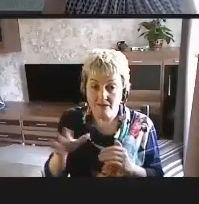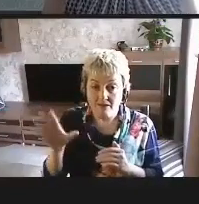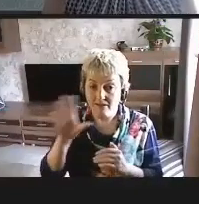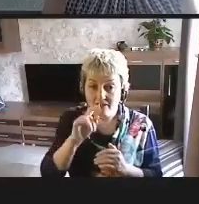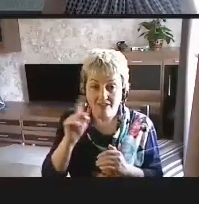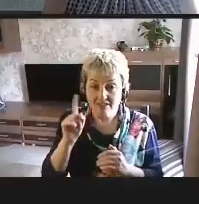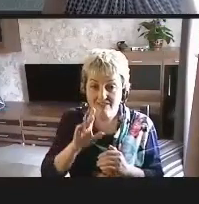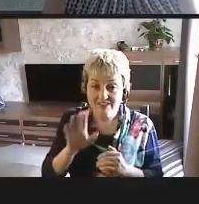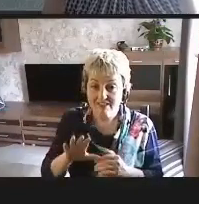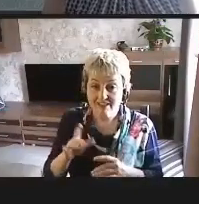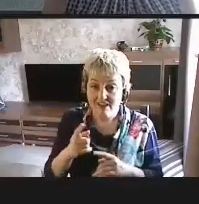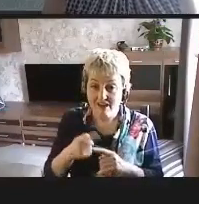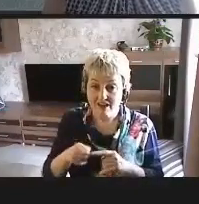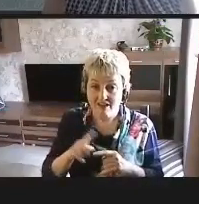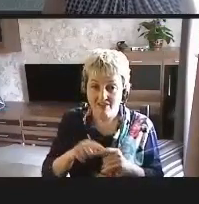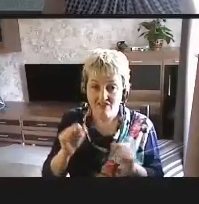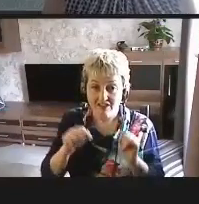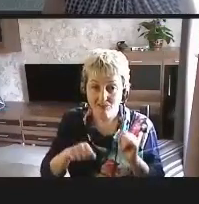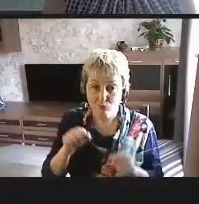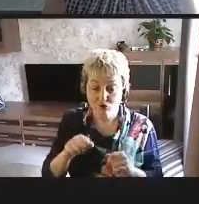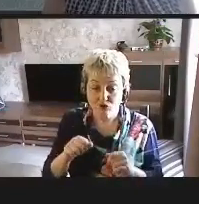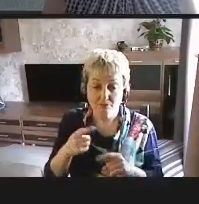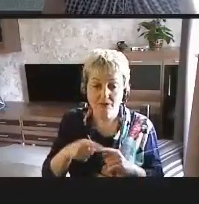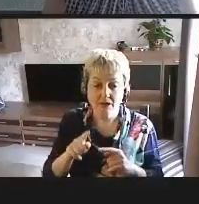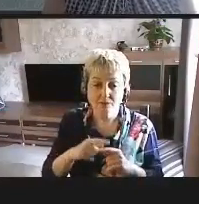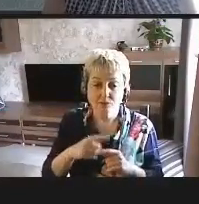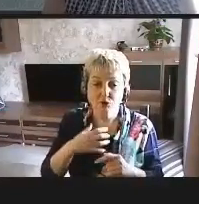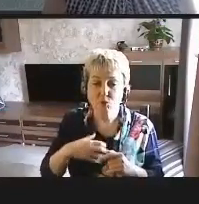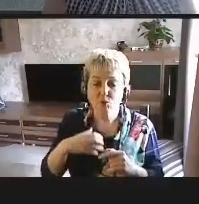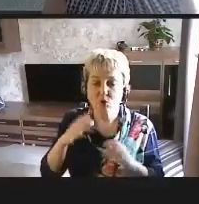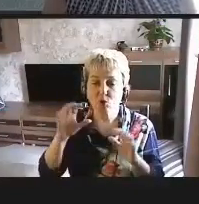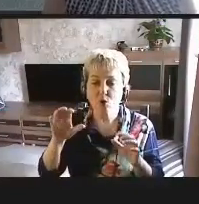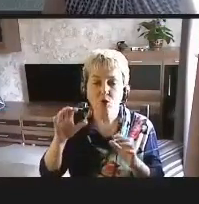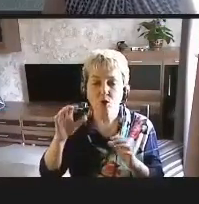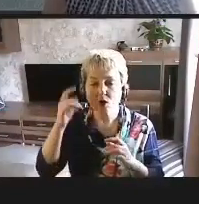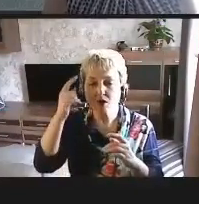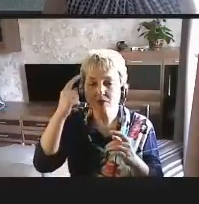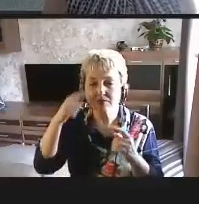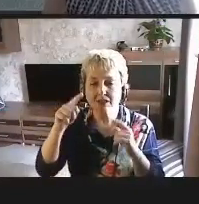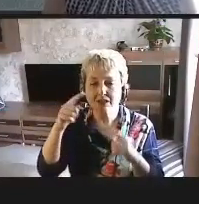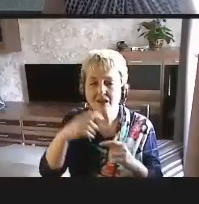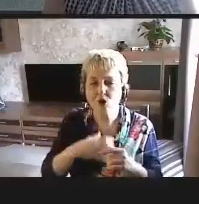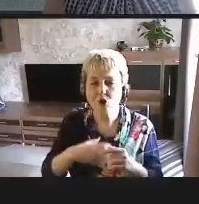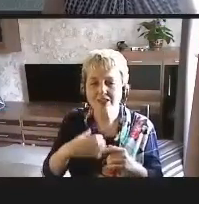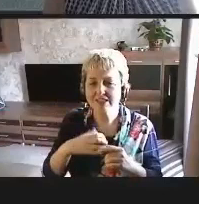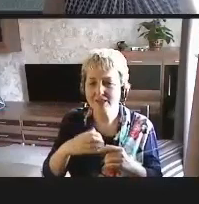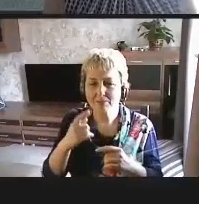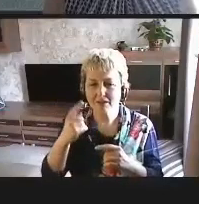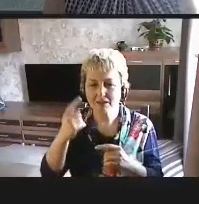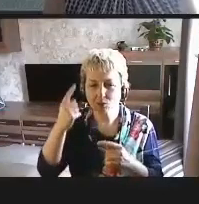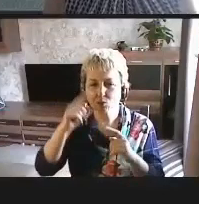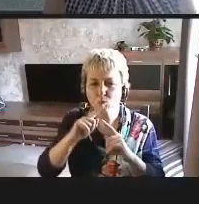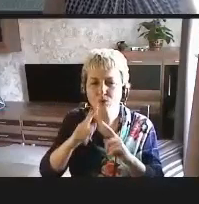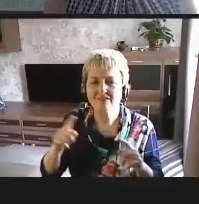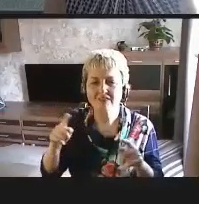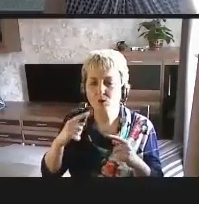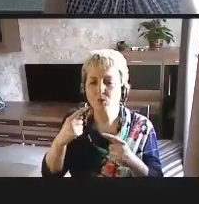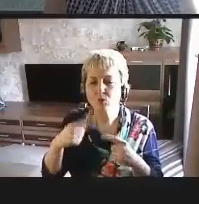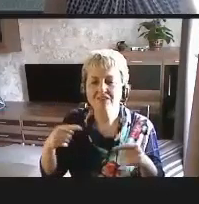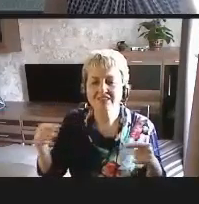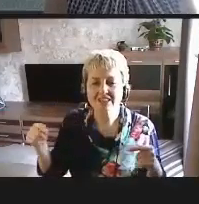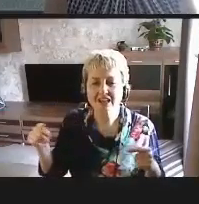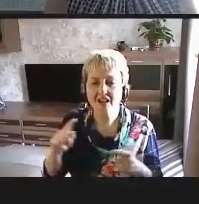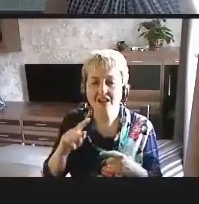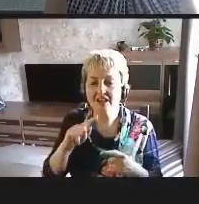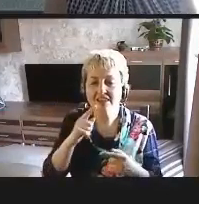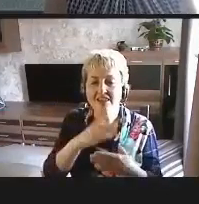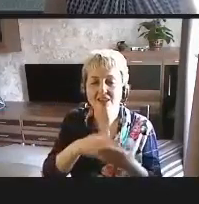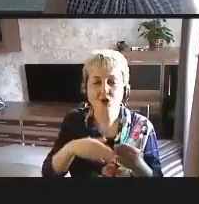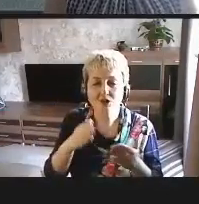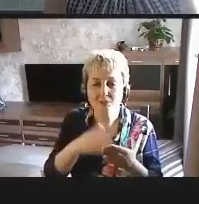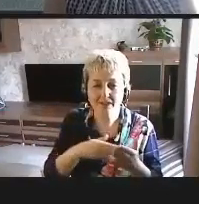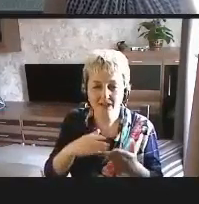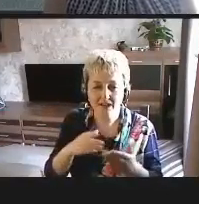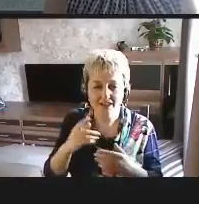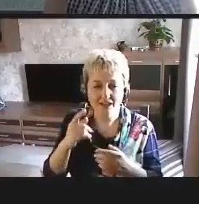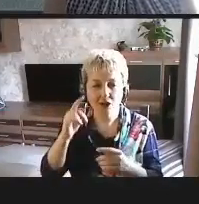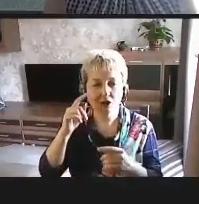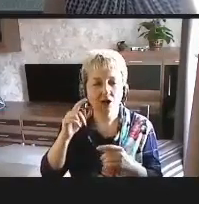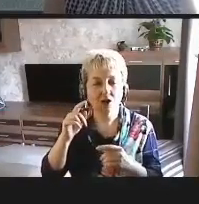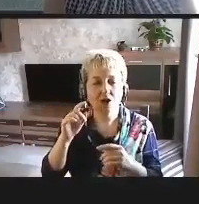возможно, поэтому концепция универсального дизайна ни в коем случае не отменяет концепцию системных технологий,